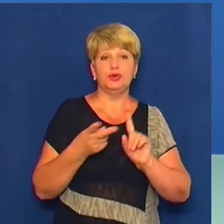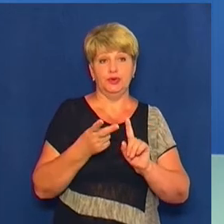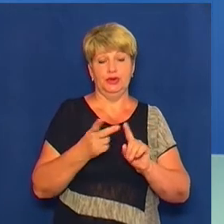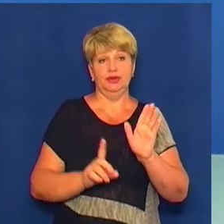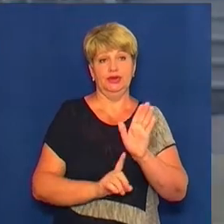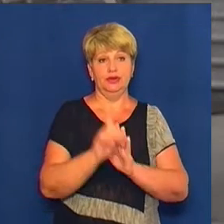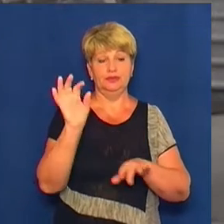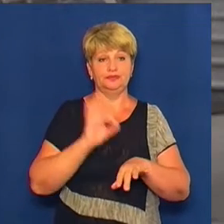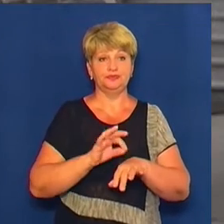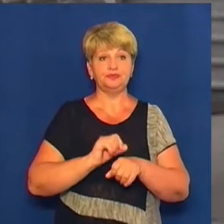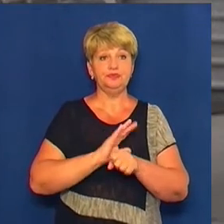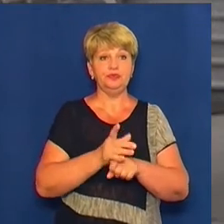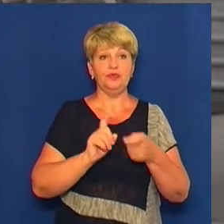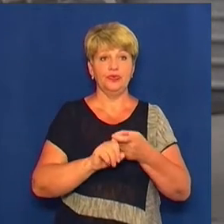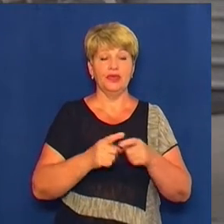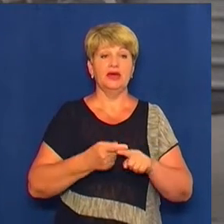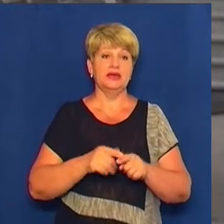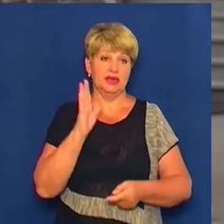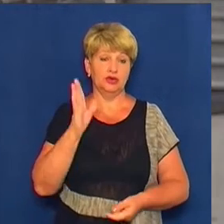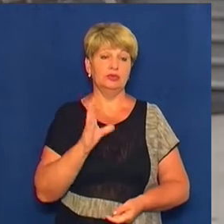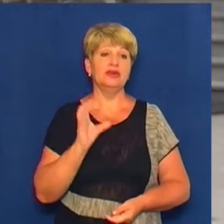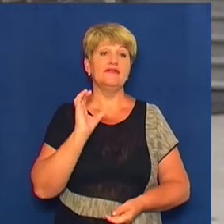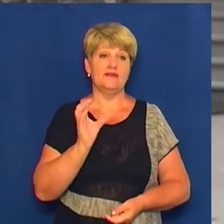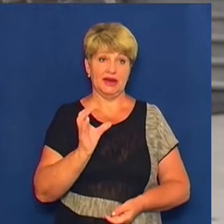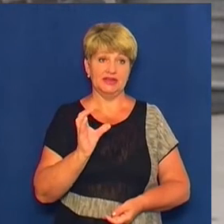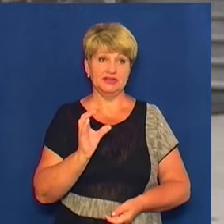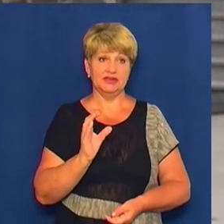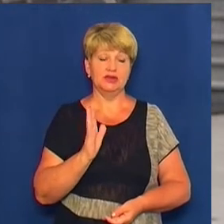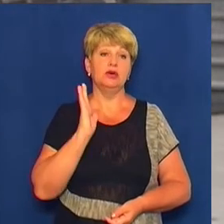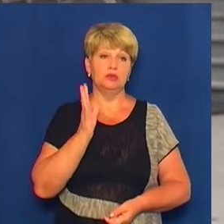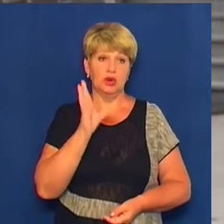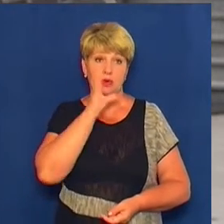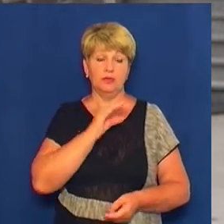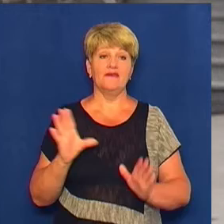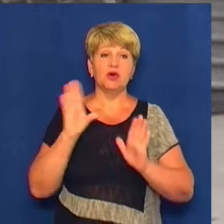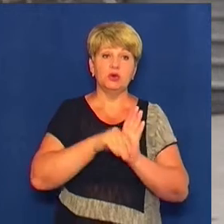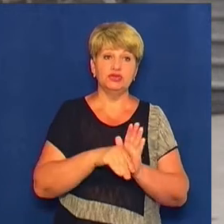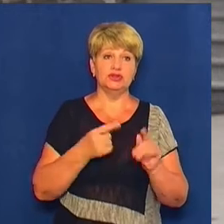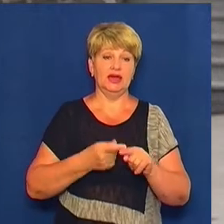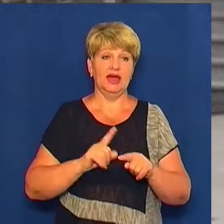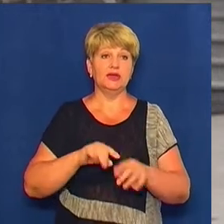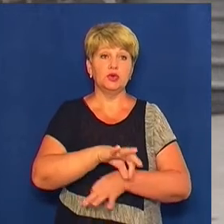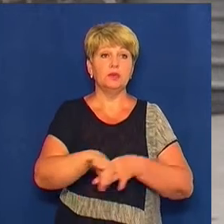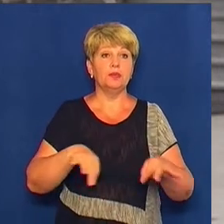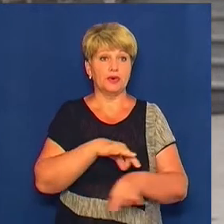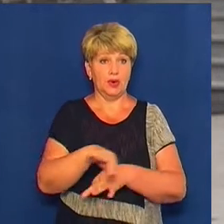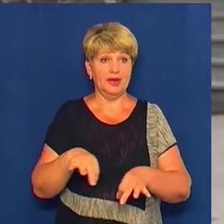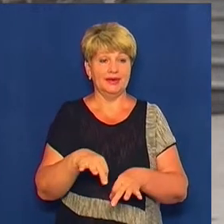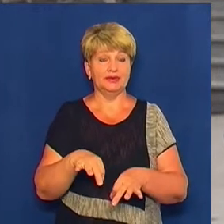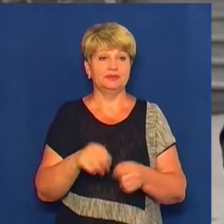коронавірусу. Орієнтовно буде вересень, ми все-таки вже зможемо їх включити у цей пілотний проєкт. Тим більше,